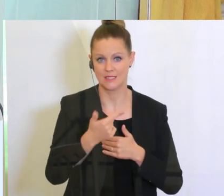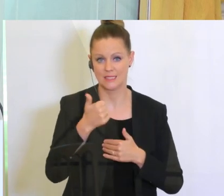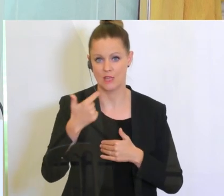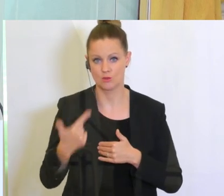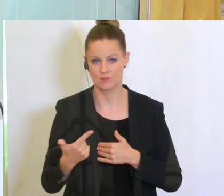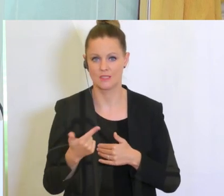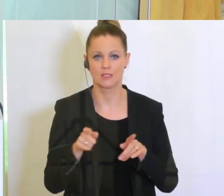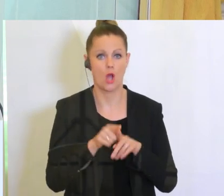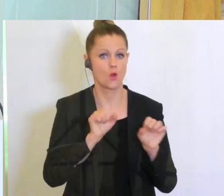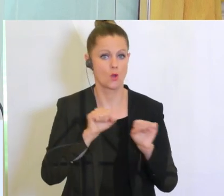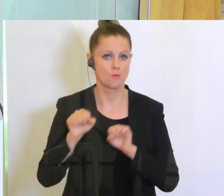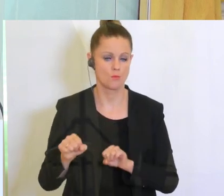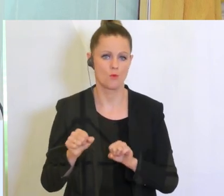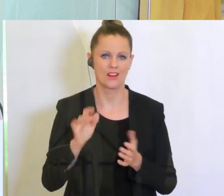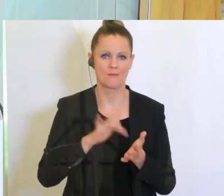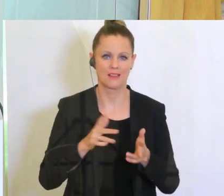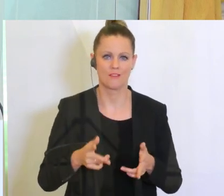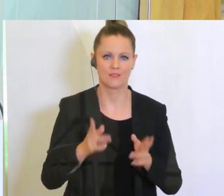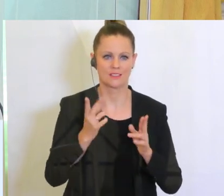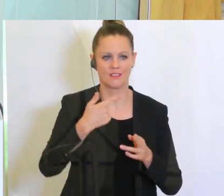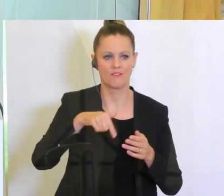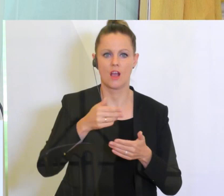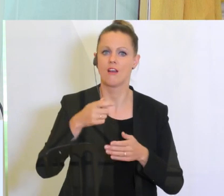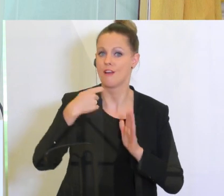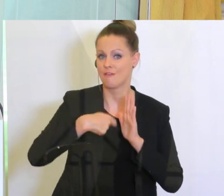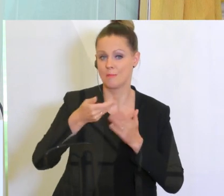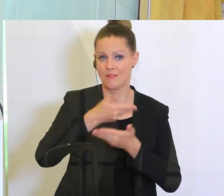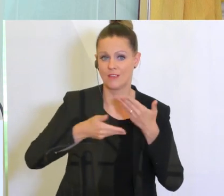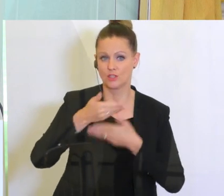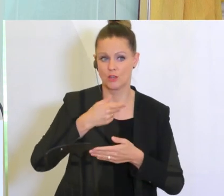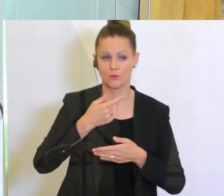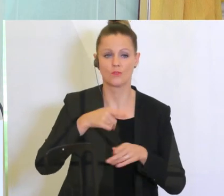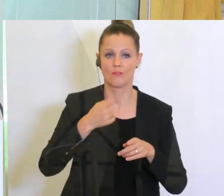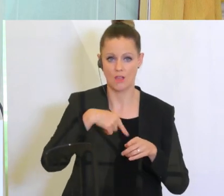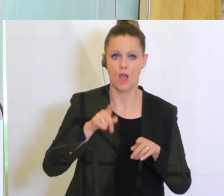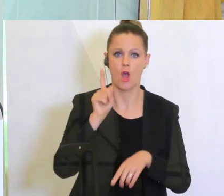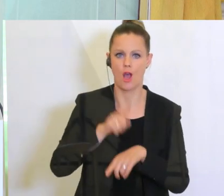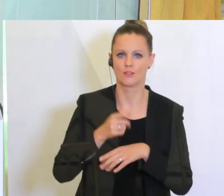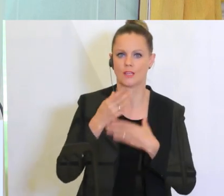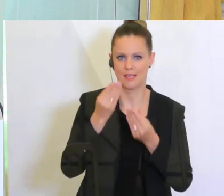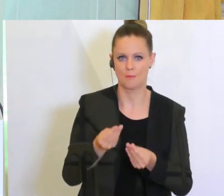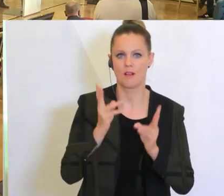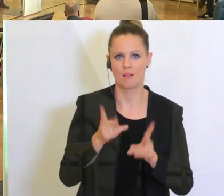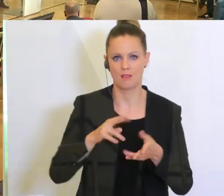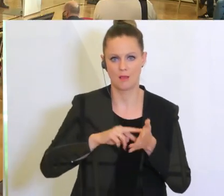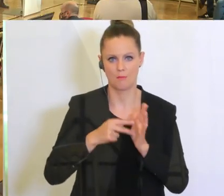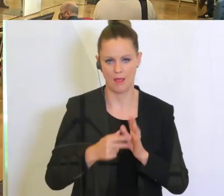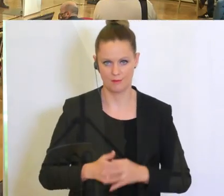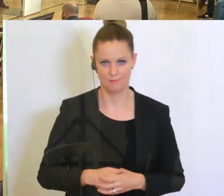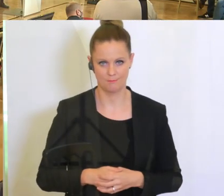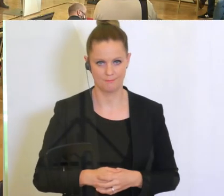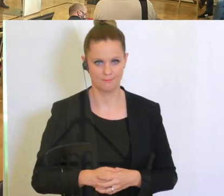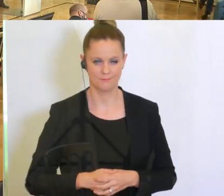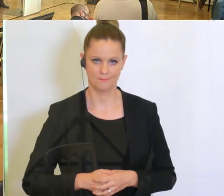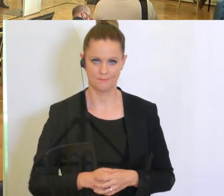haben, hier auch mittelfristig als Filmwirtschaft und Auftraggeber zu planen. Danke. Vielen